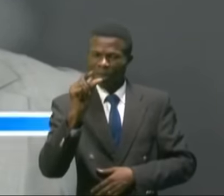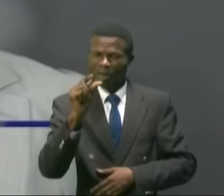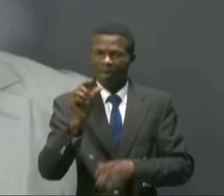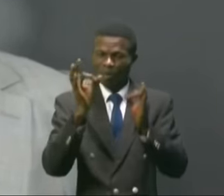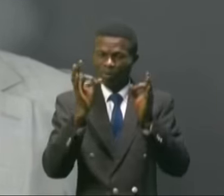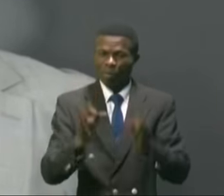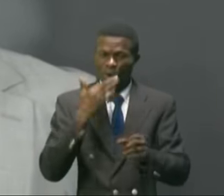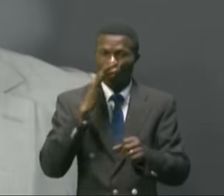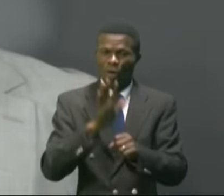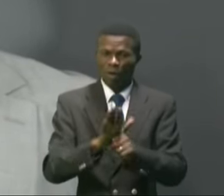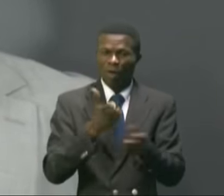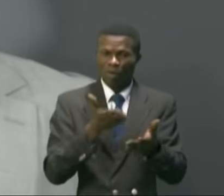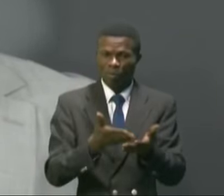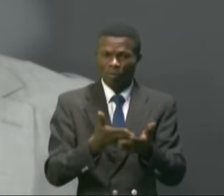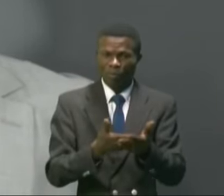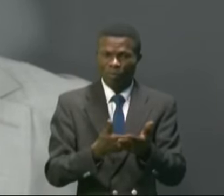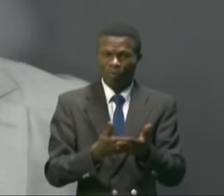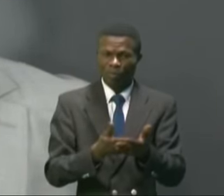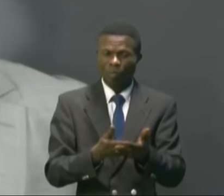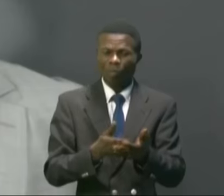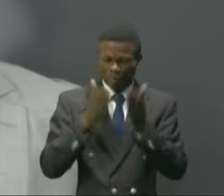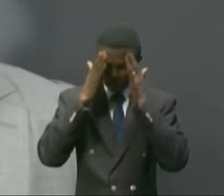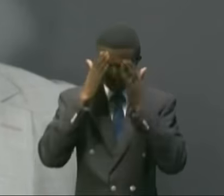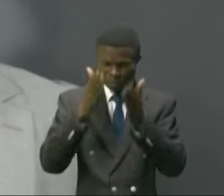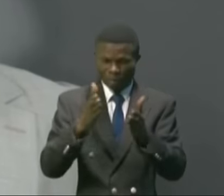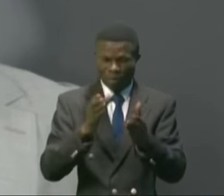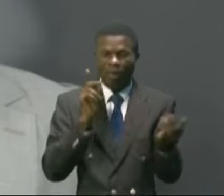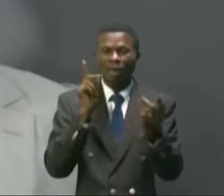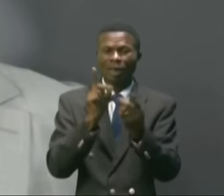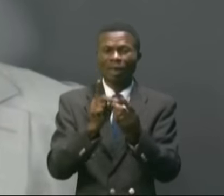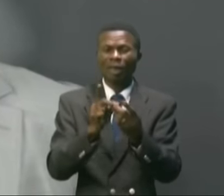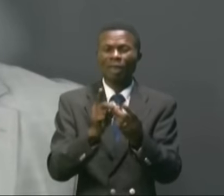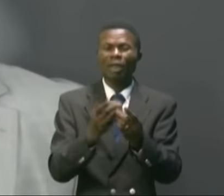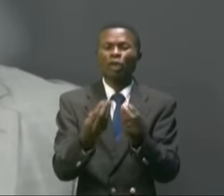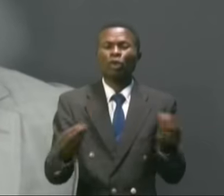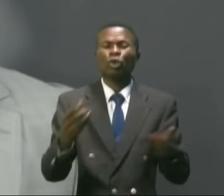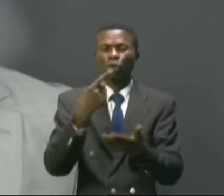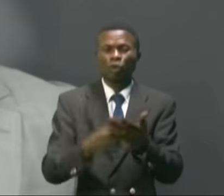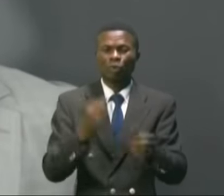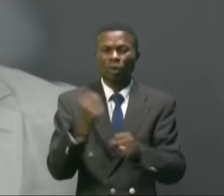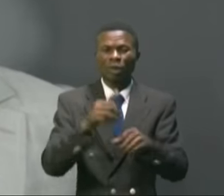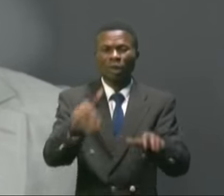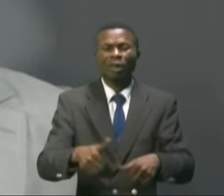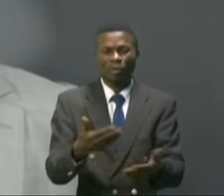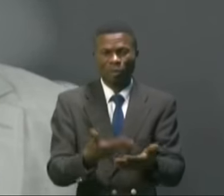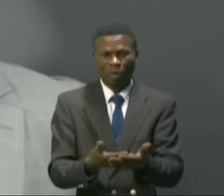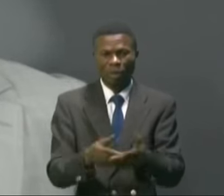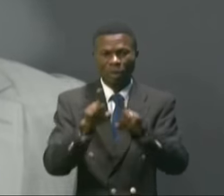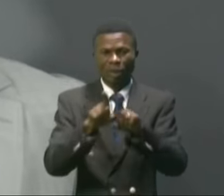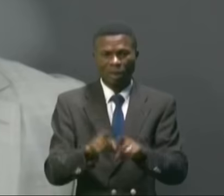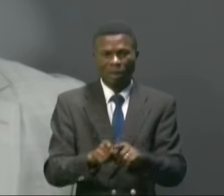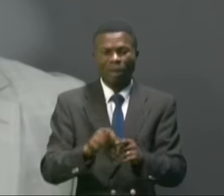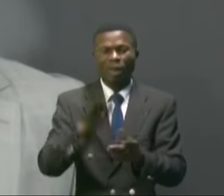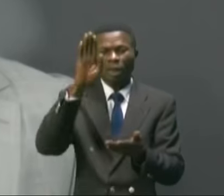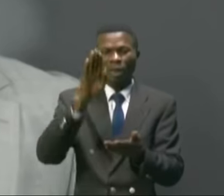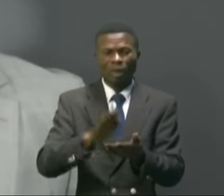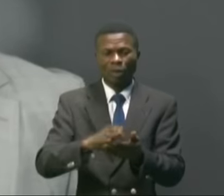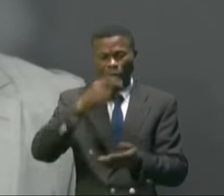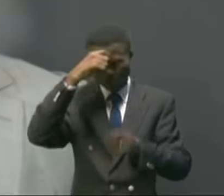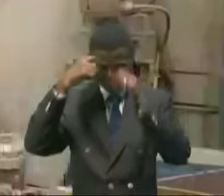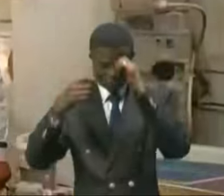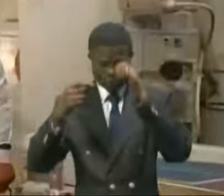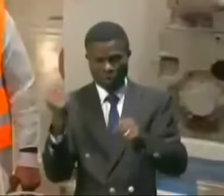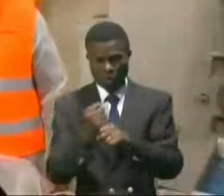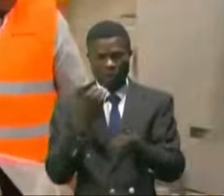les technologies innovantes parce qu'il faut tabler sur le rendement, sur la productivité et également réduire la pénibilité du